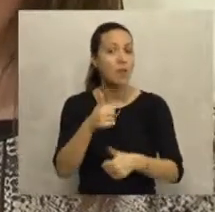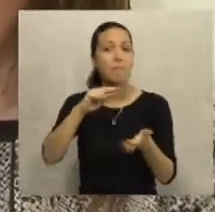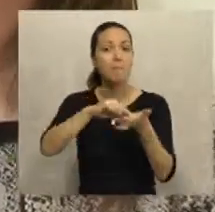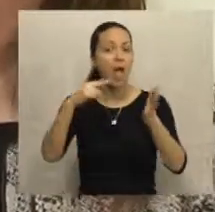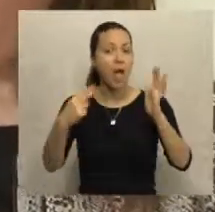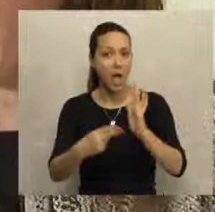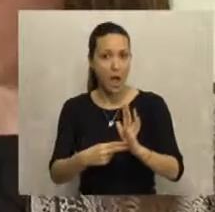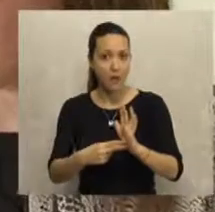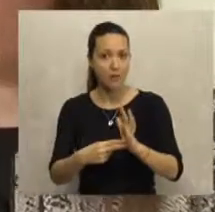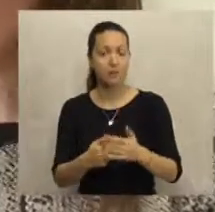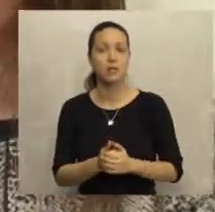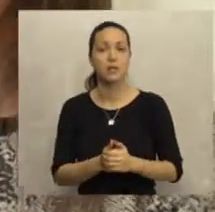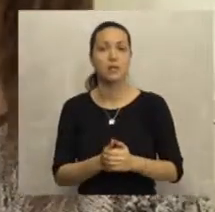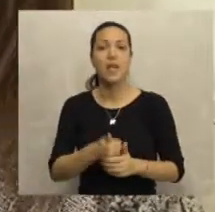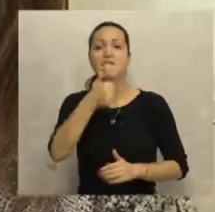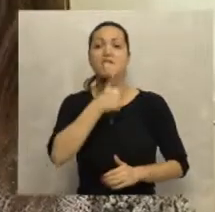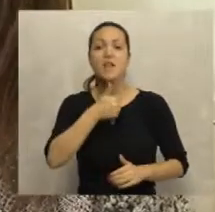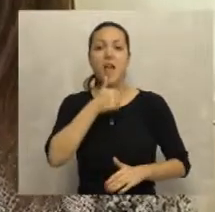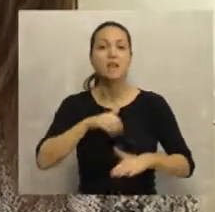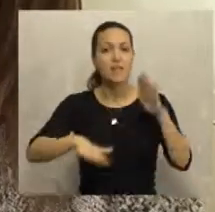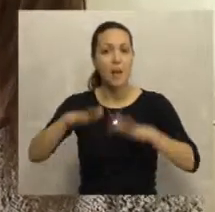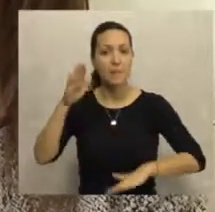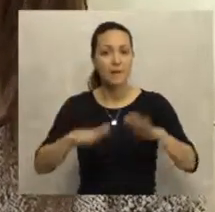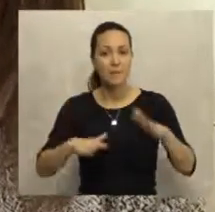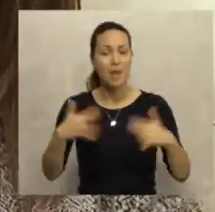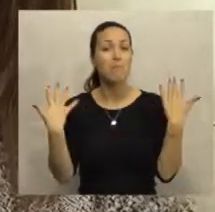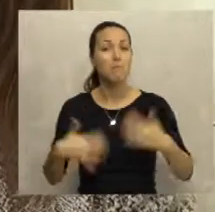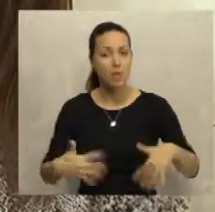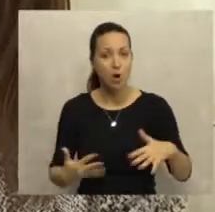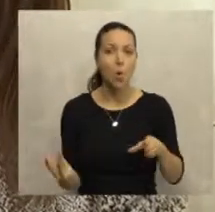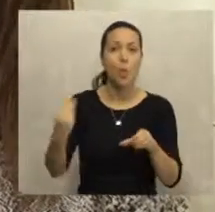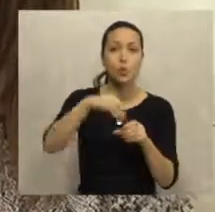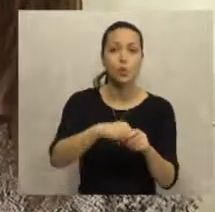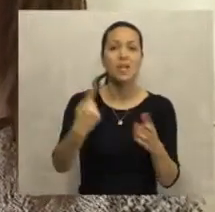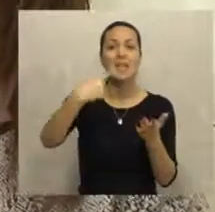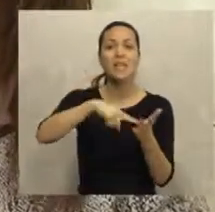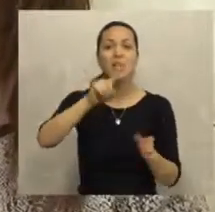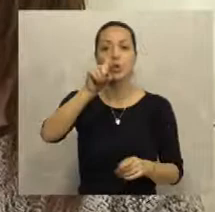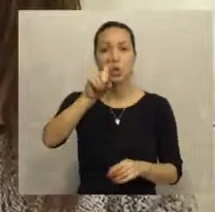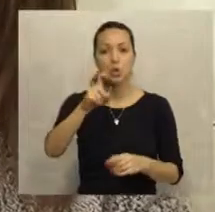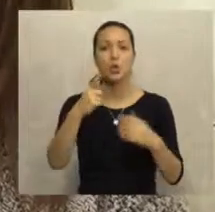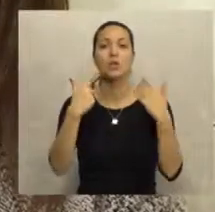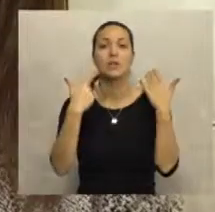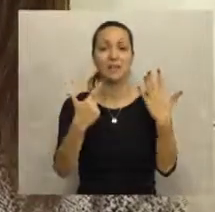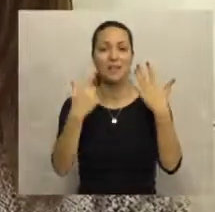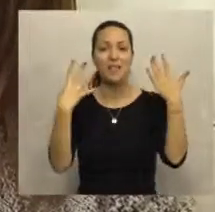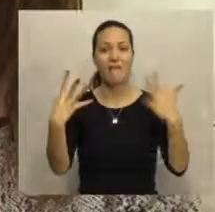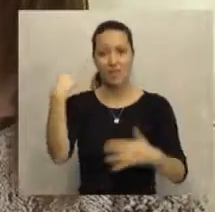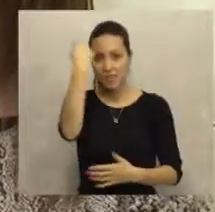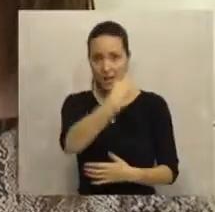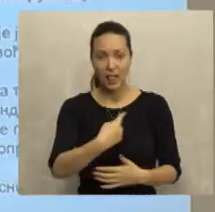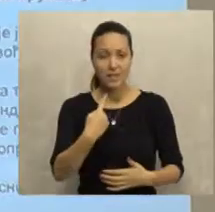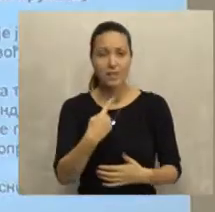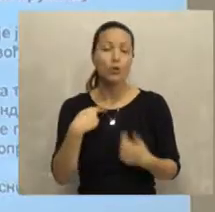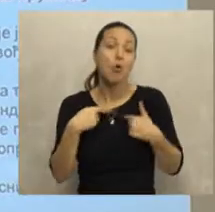za ovu godinu je planirano da u finansijske mere Nacionalne službe za pošljavanje uključimo 1179